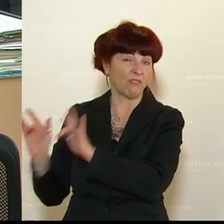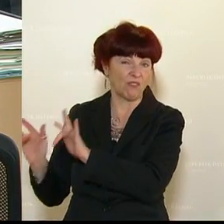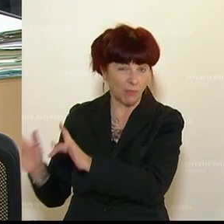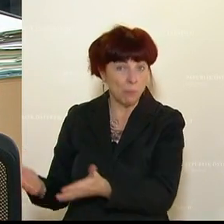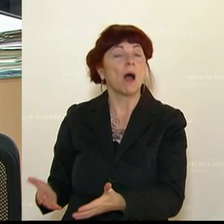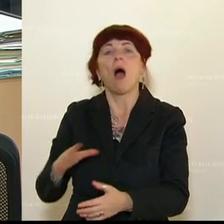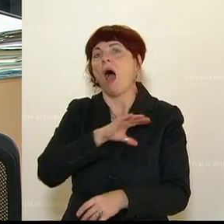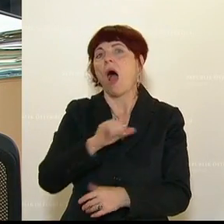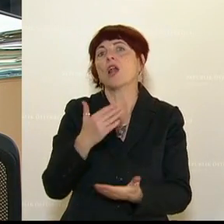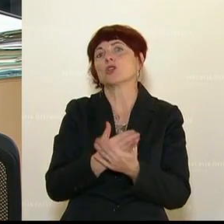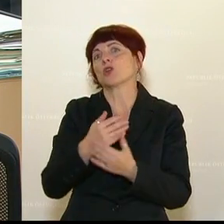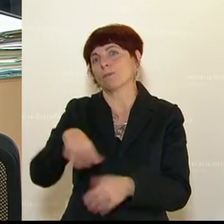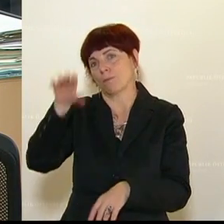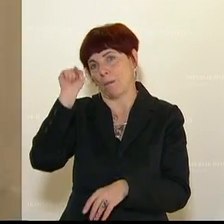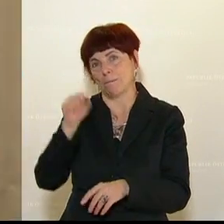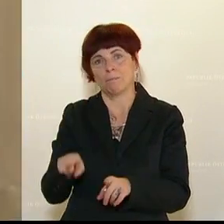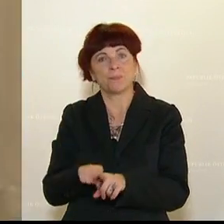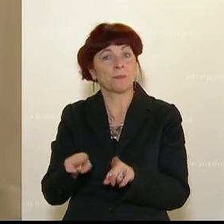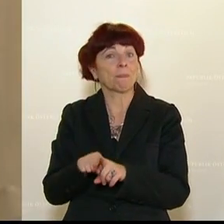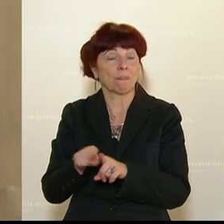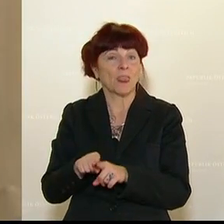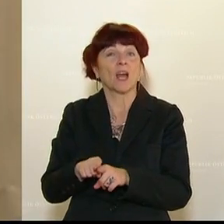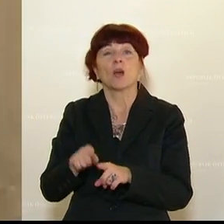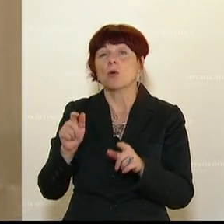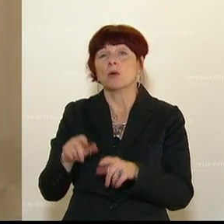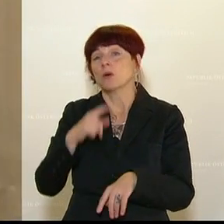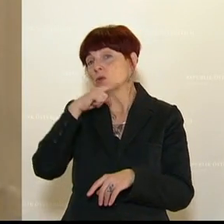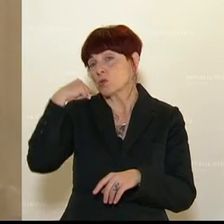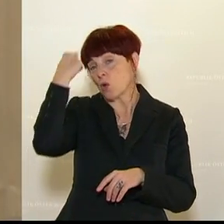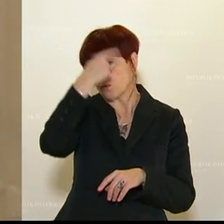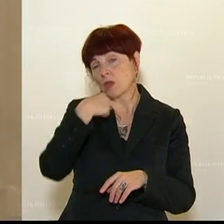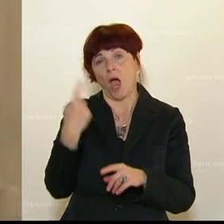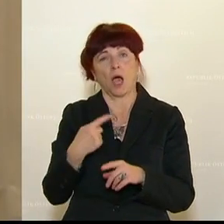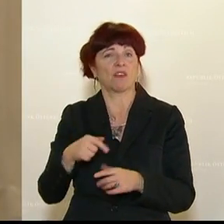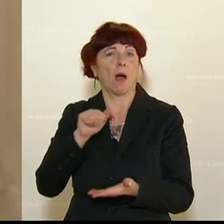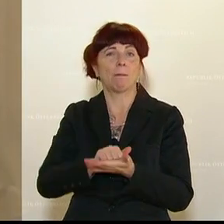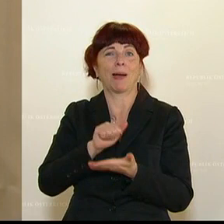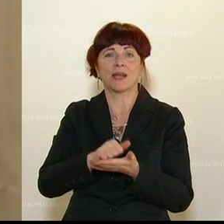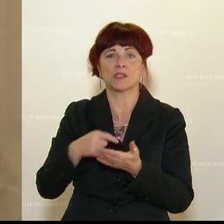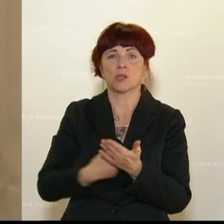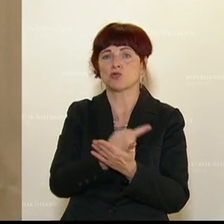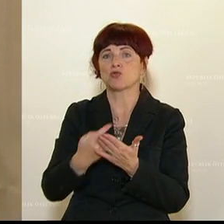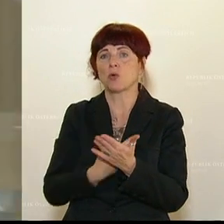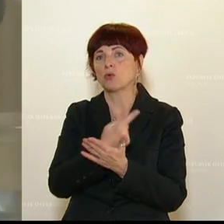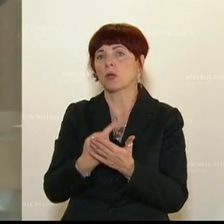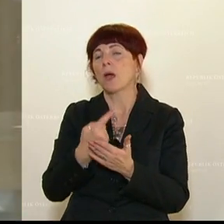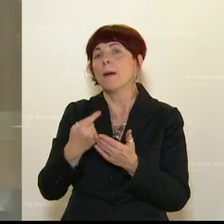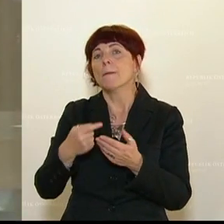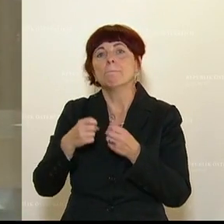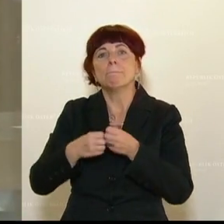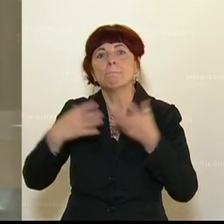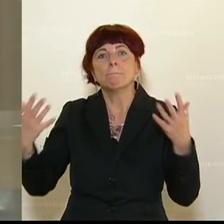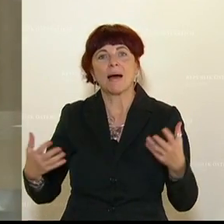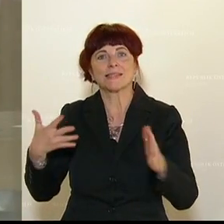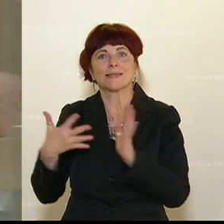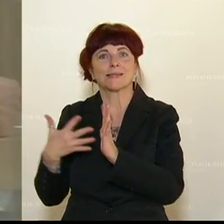bekommen wir ja alle medial mit, diesen Wettlauf, wo er am Sonntag in der Pressestunde unbedingt vor dir die Massentests ankündigen möchte. Wir kriegen ja